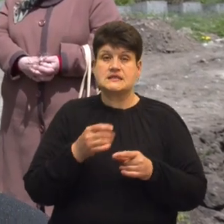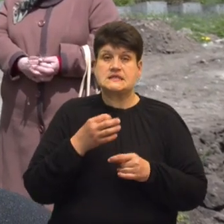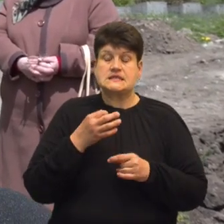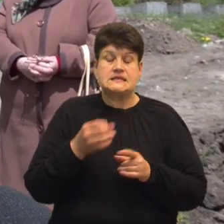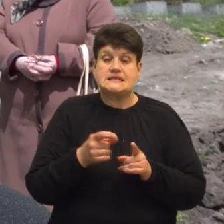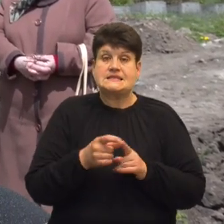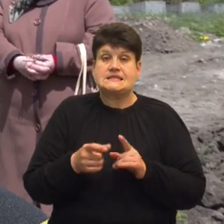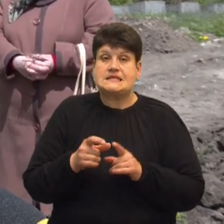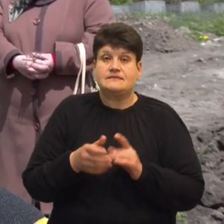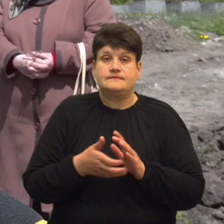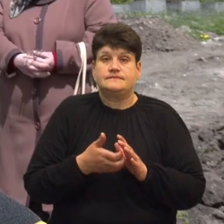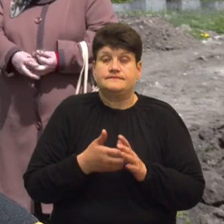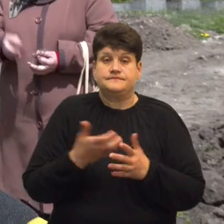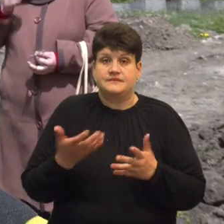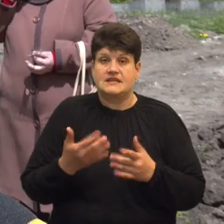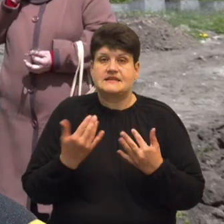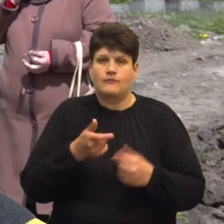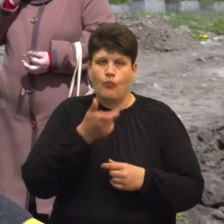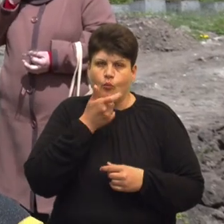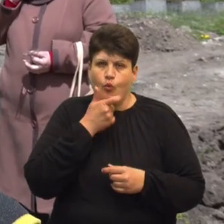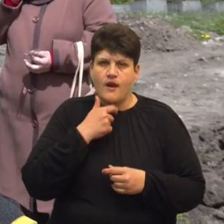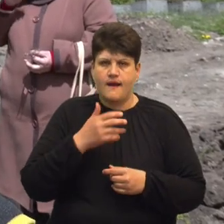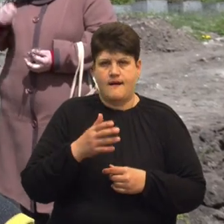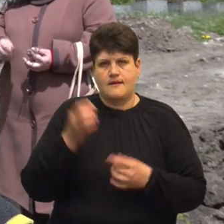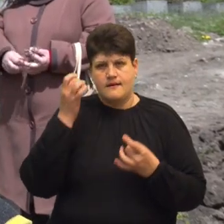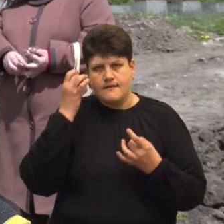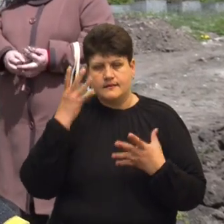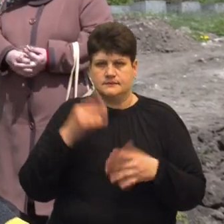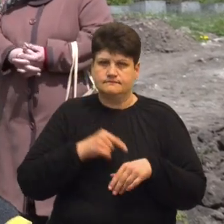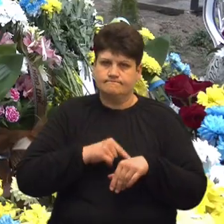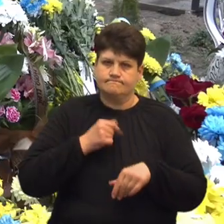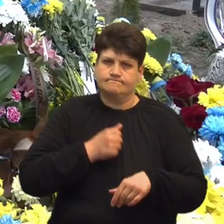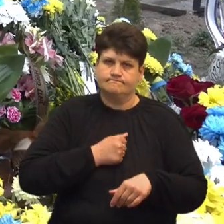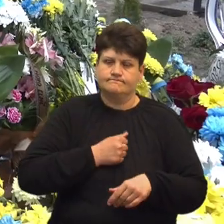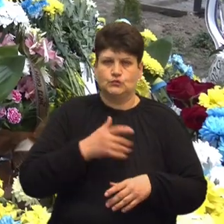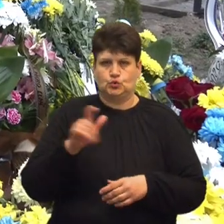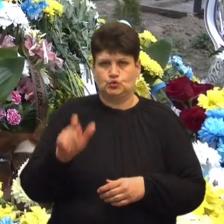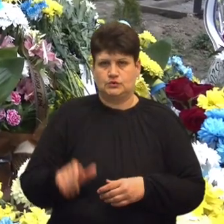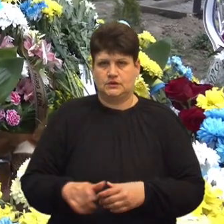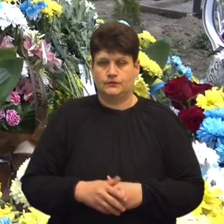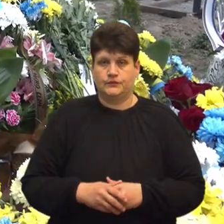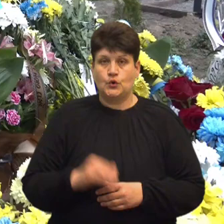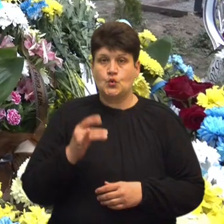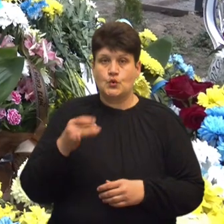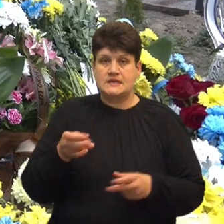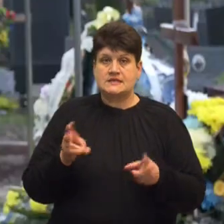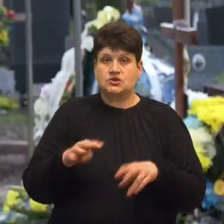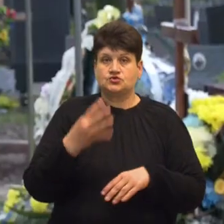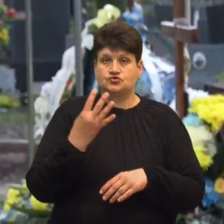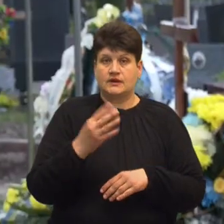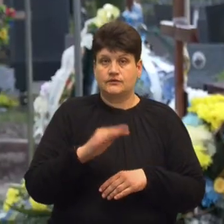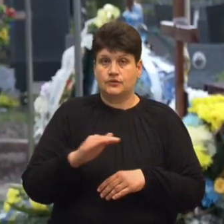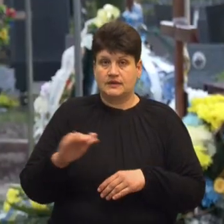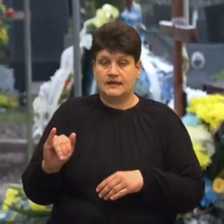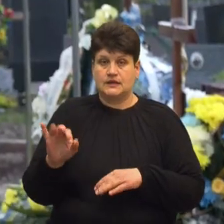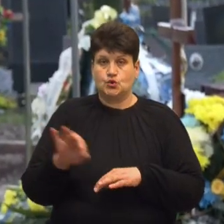слів, наскільки він був порядною, чуйною, гарною людиною. У Юрія залишилися четверо дітей і